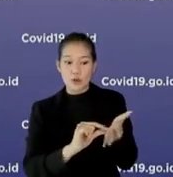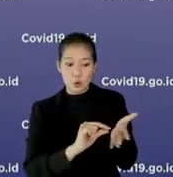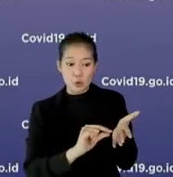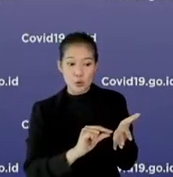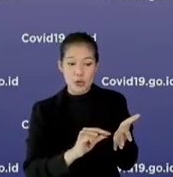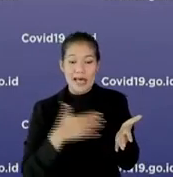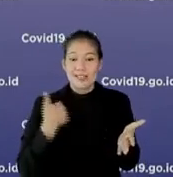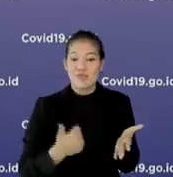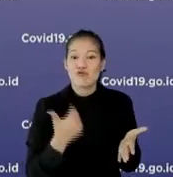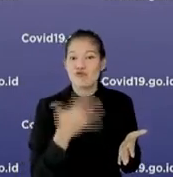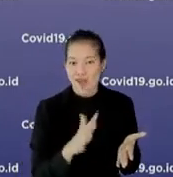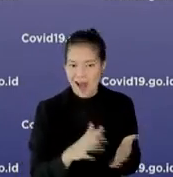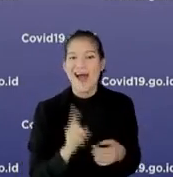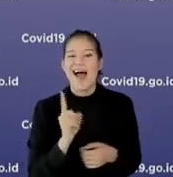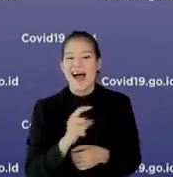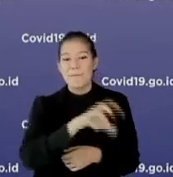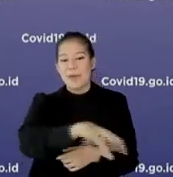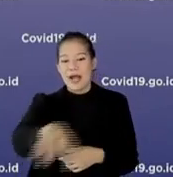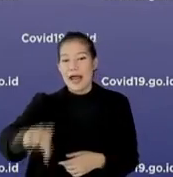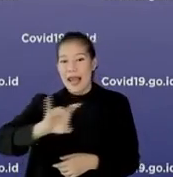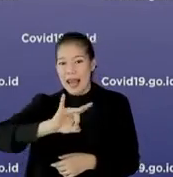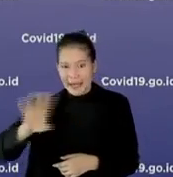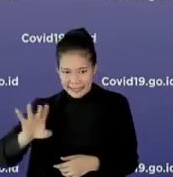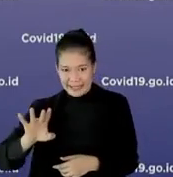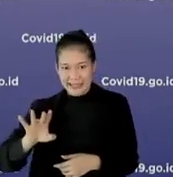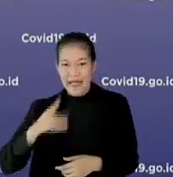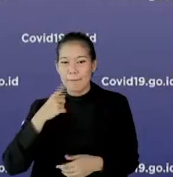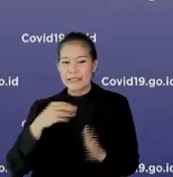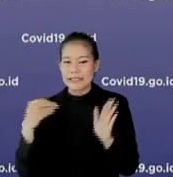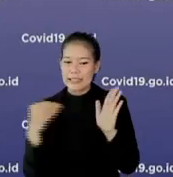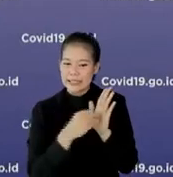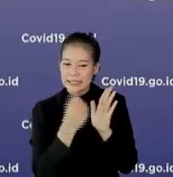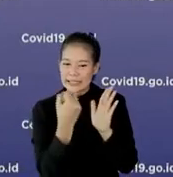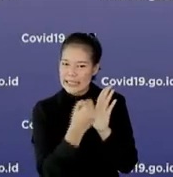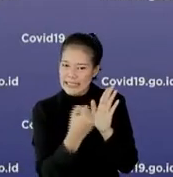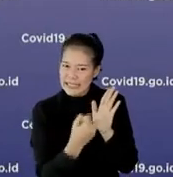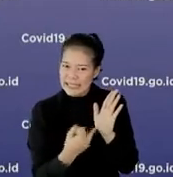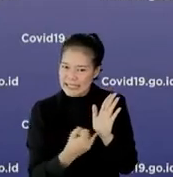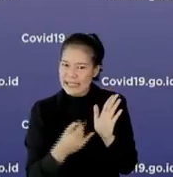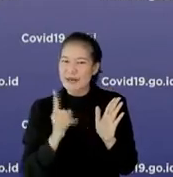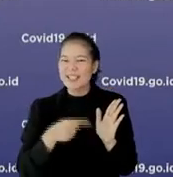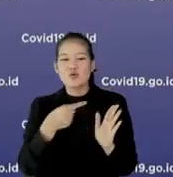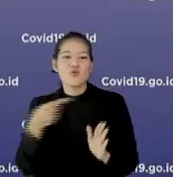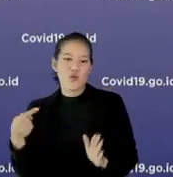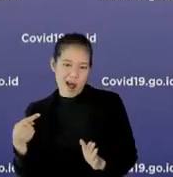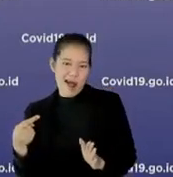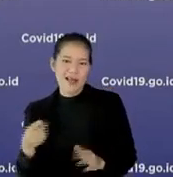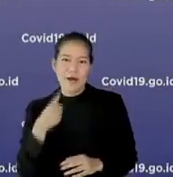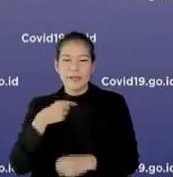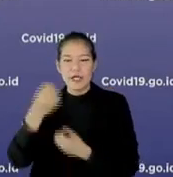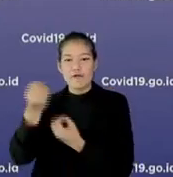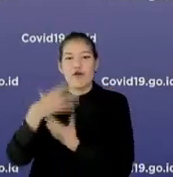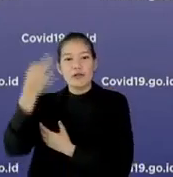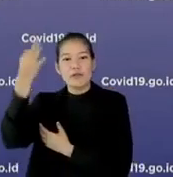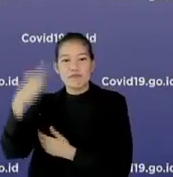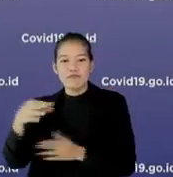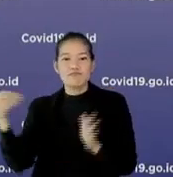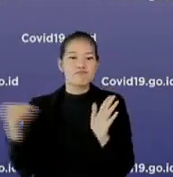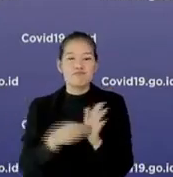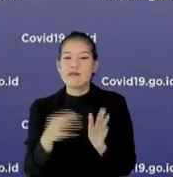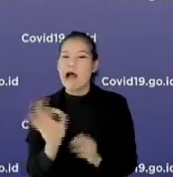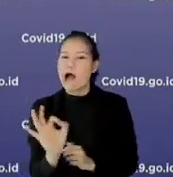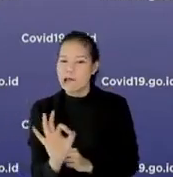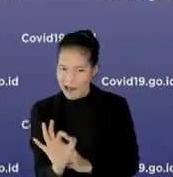sembuh. Ada beberapa daerah juga, kepatuhan pengisiannya belum baik. Jadi, mereka input kasus iya, ngeupdate sembuh atau meninggalnya, tidak